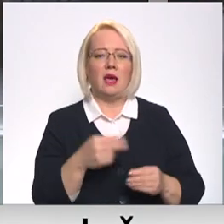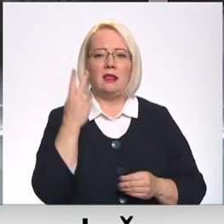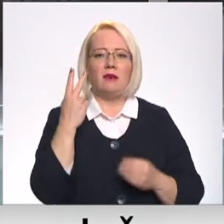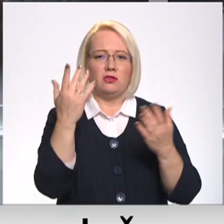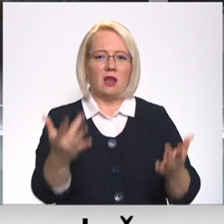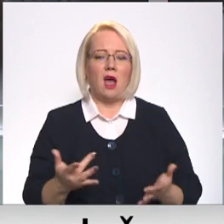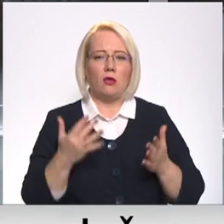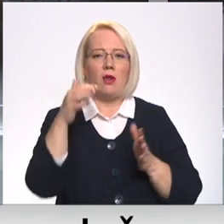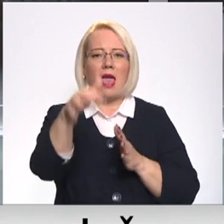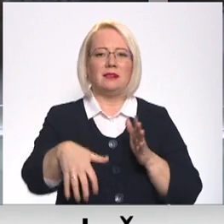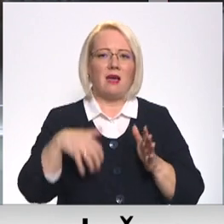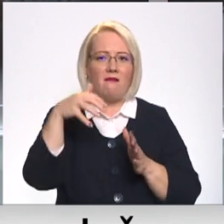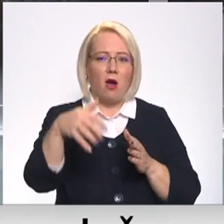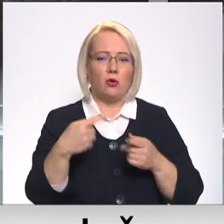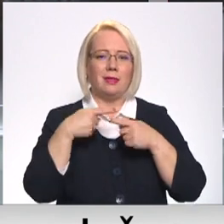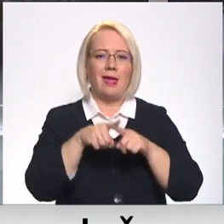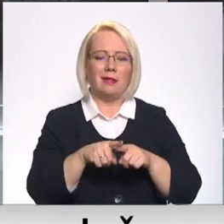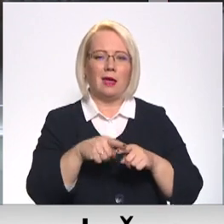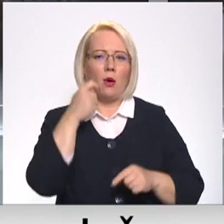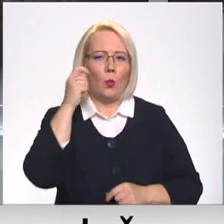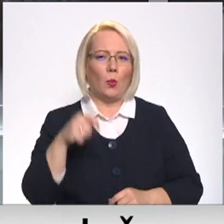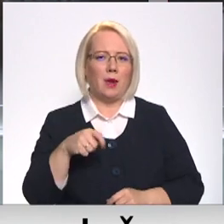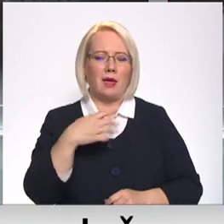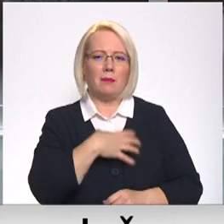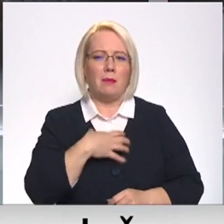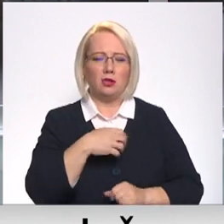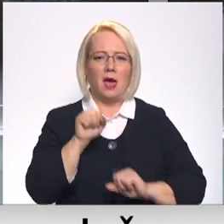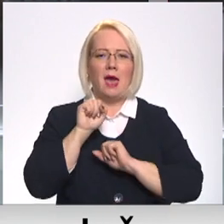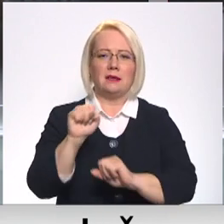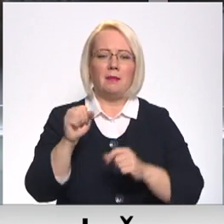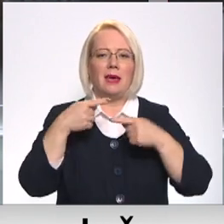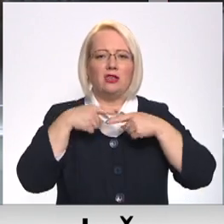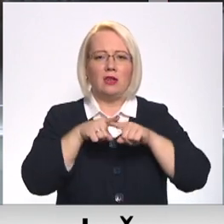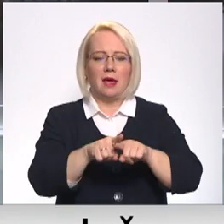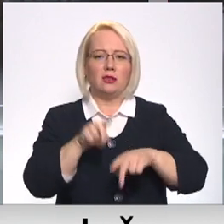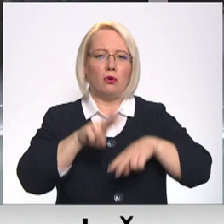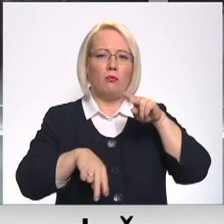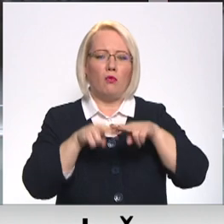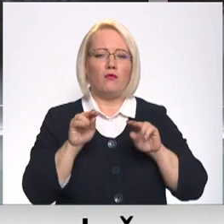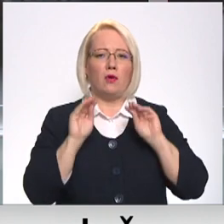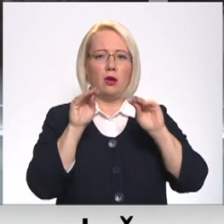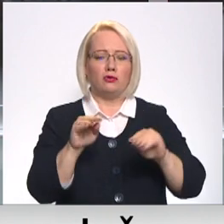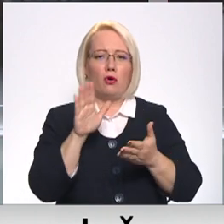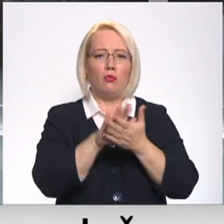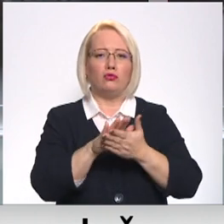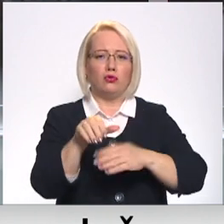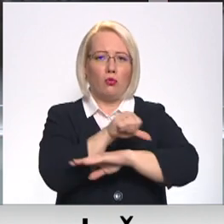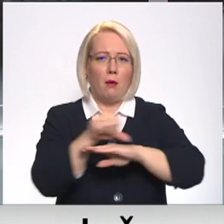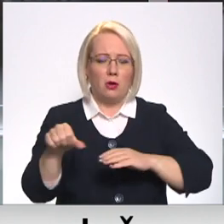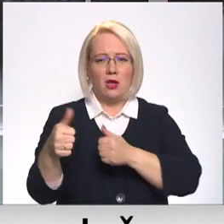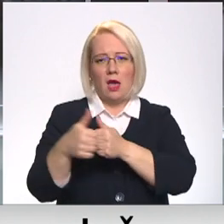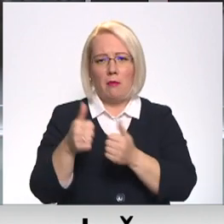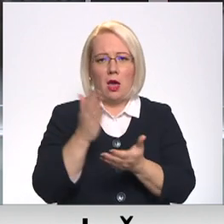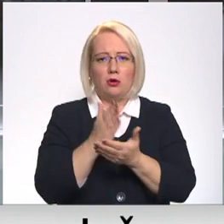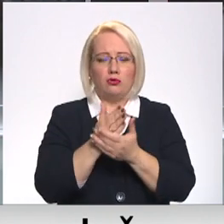traktori, ekskavātori. Tehnika Ukraiņiem nepieciešama aizsardzības inženieru tehnisko būvi ierīkošanai uz robežas ar kaimiņos